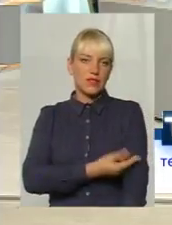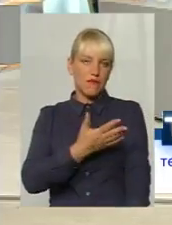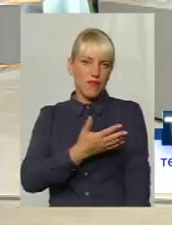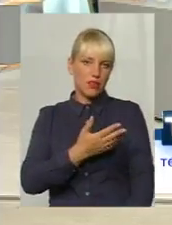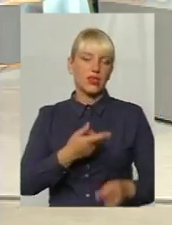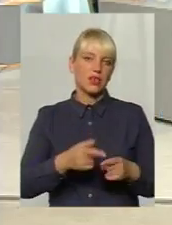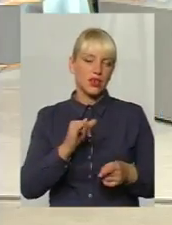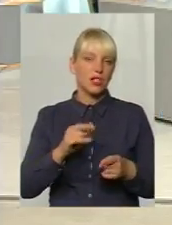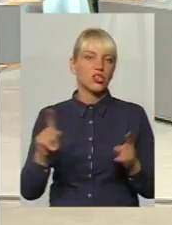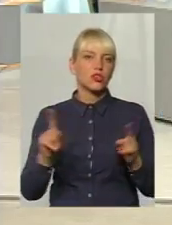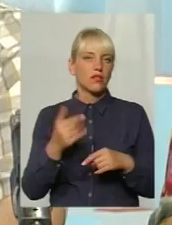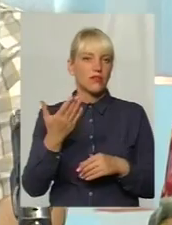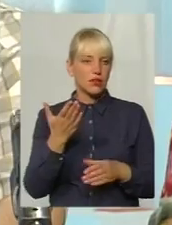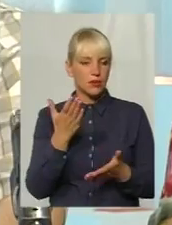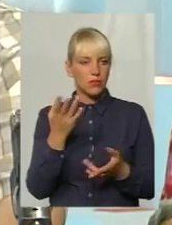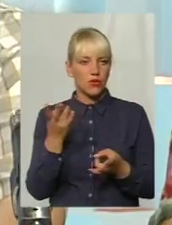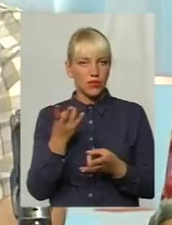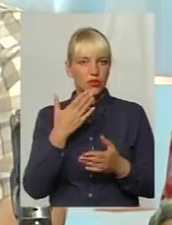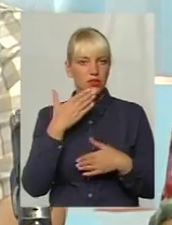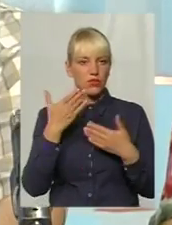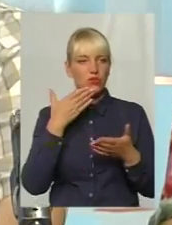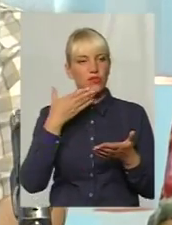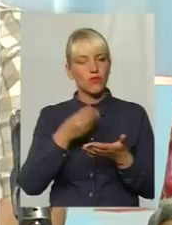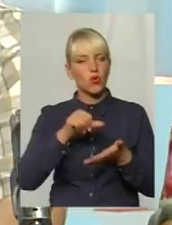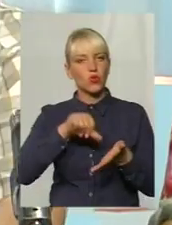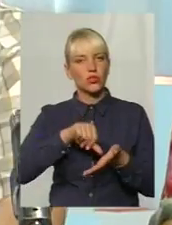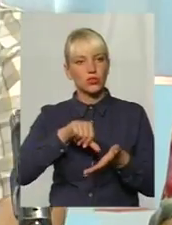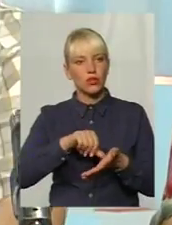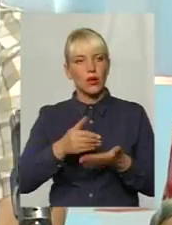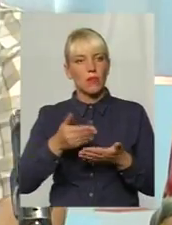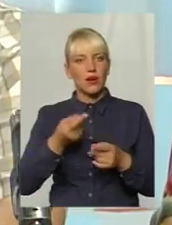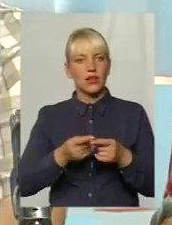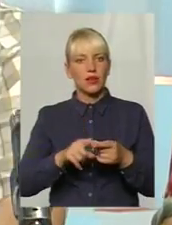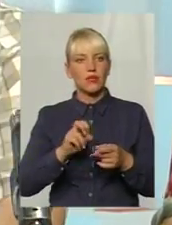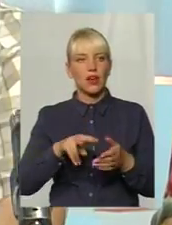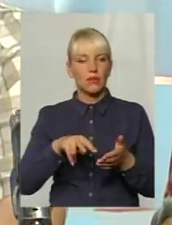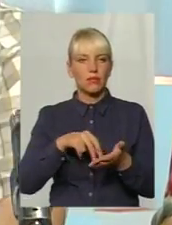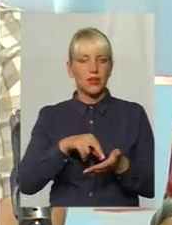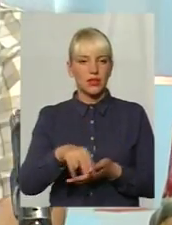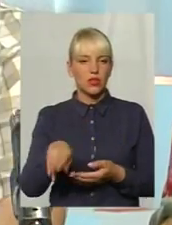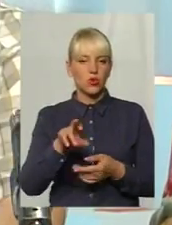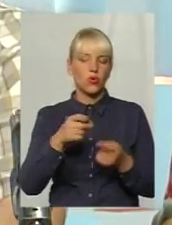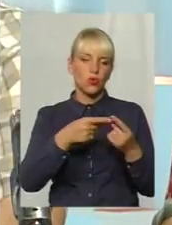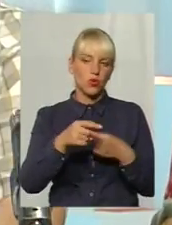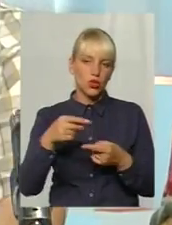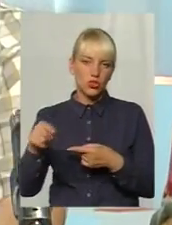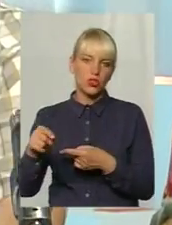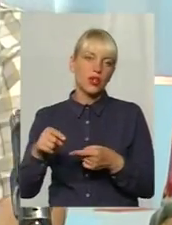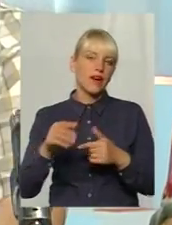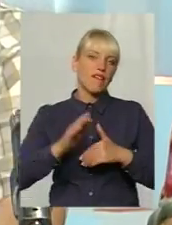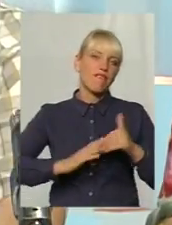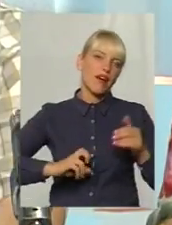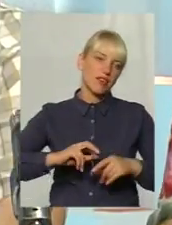А те, що ви маєте звернутися до свого лікаря дільничного, перед тим як піти до військового фахівця, це такі